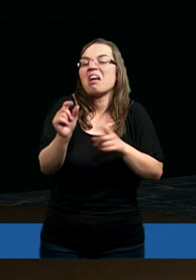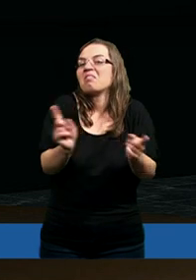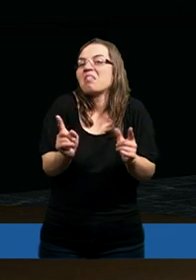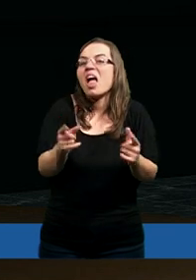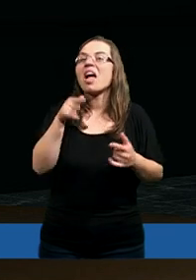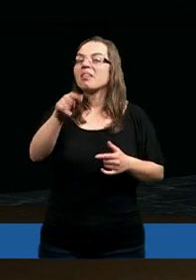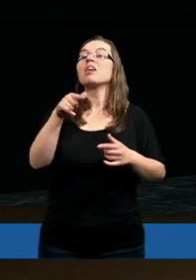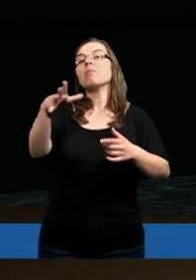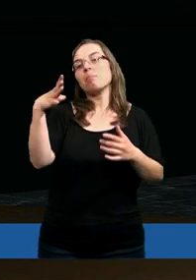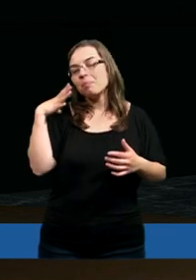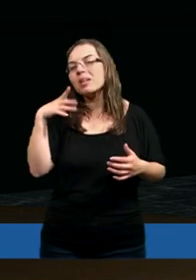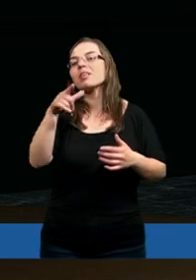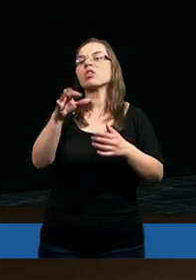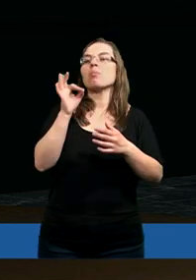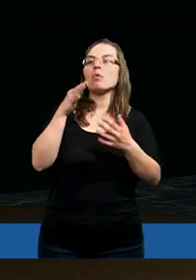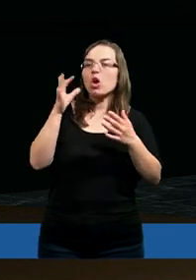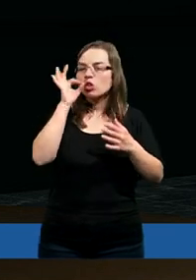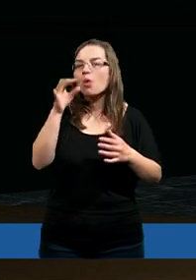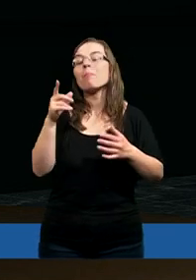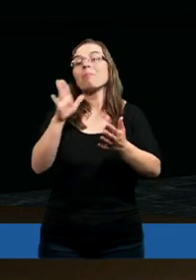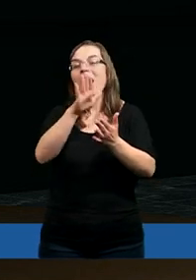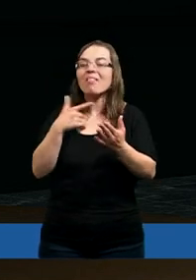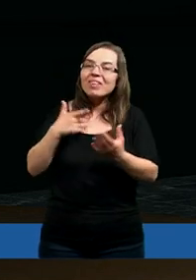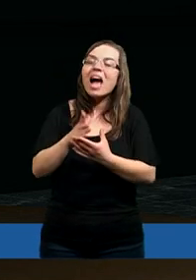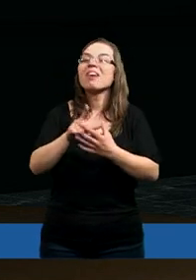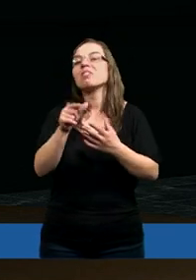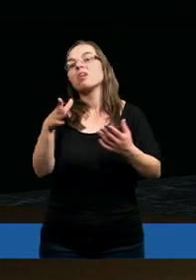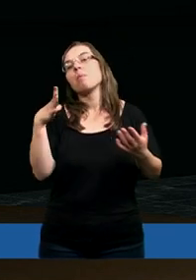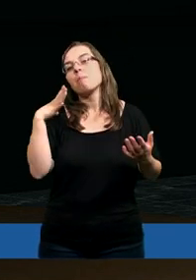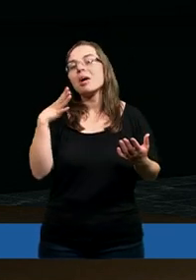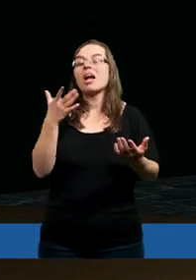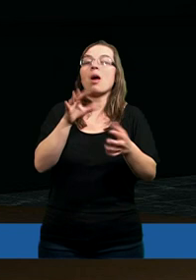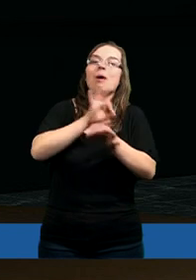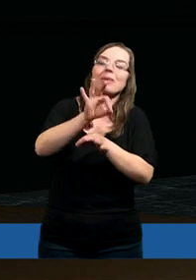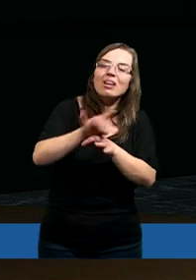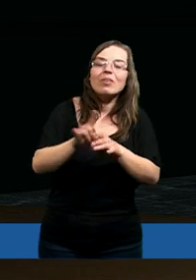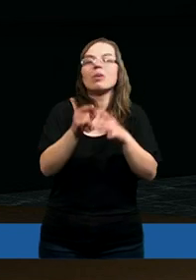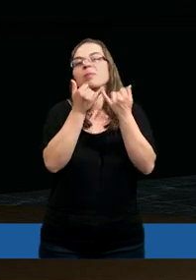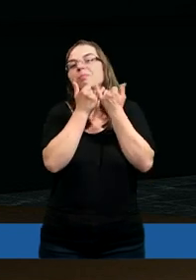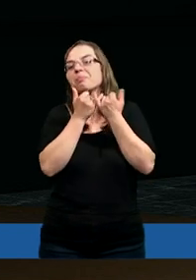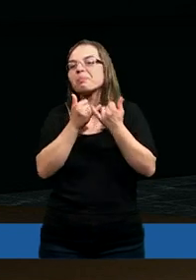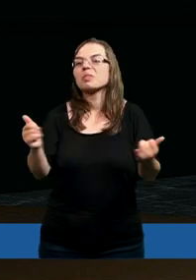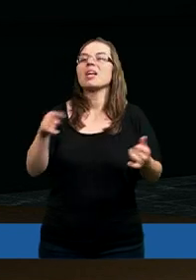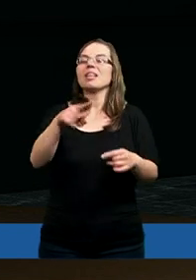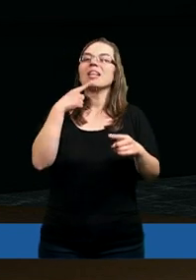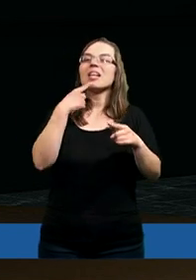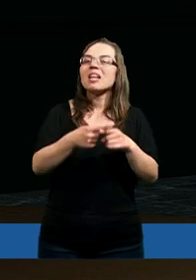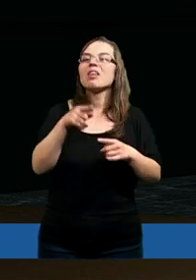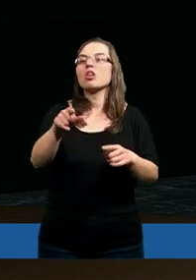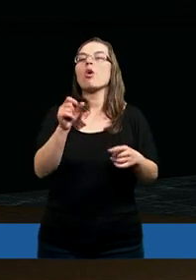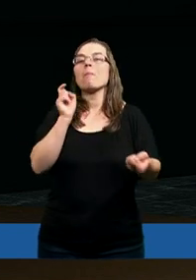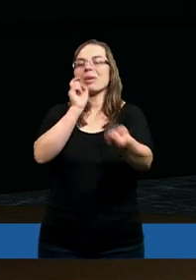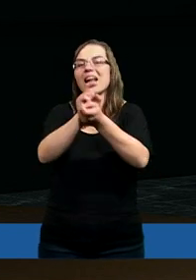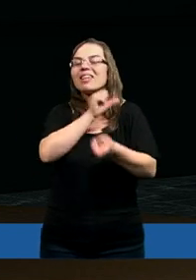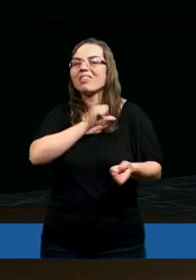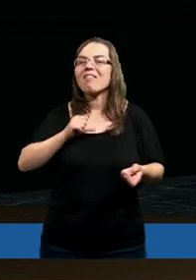Owszem, byli tam bohaterzy wiary w okresie prześladowania, którzy zdecydowanie